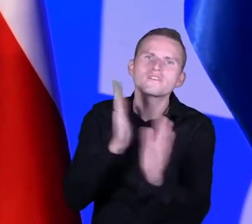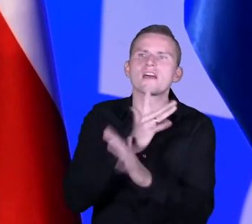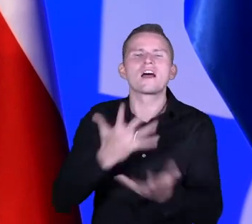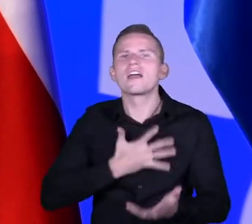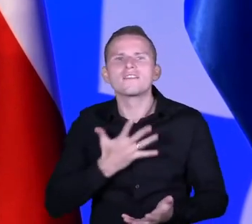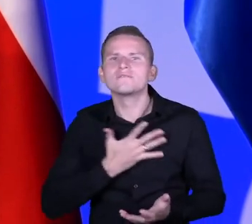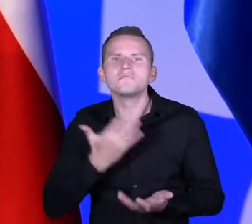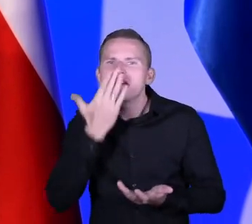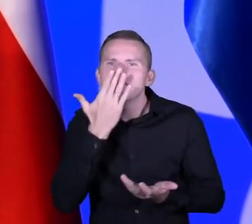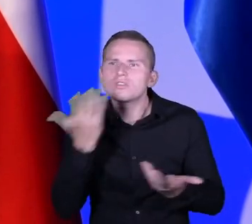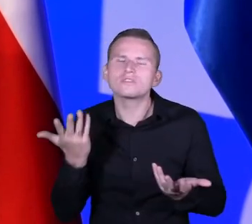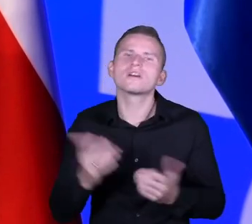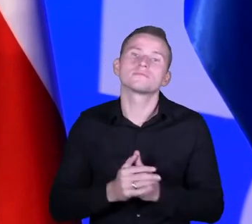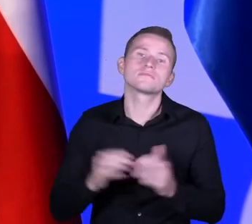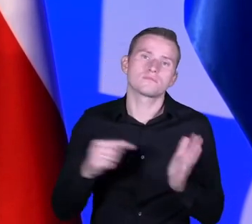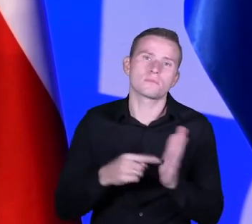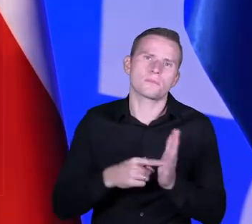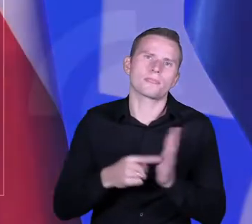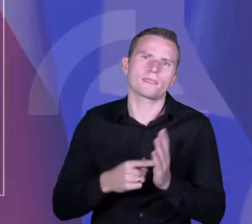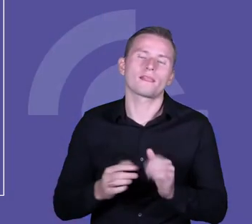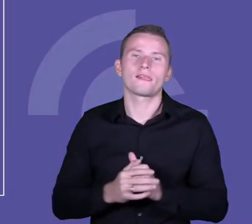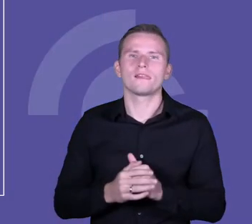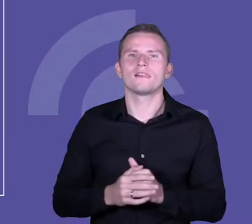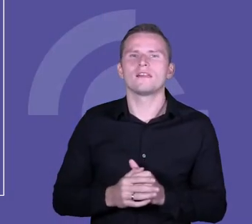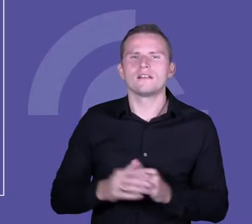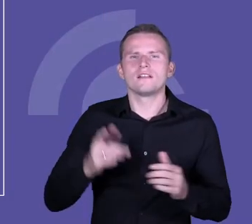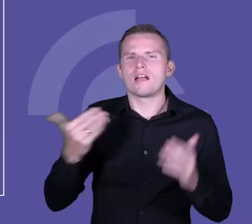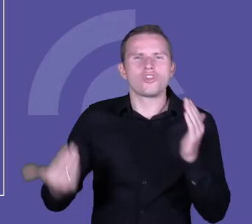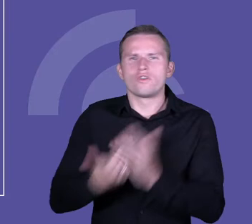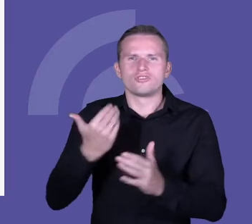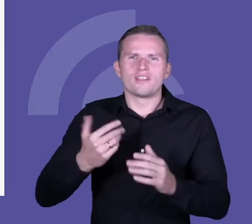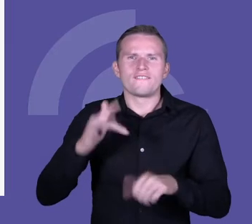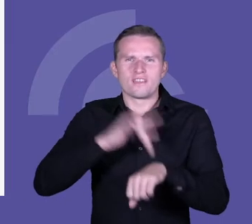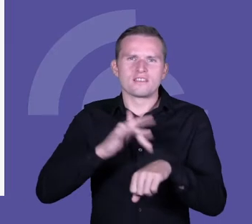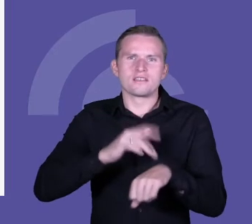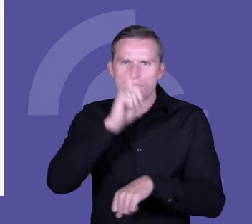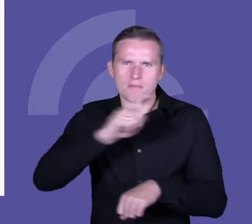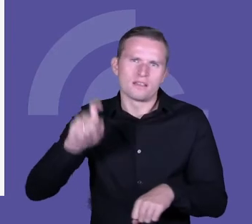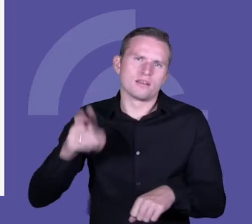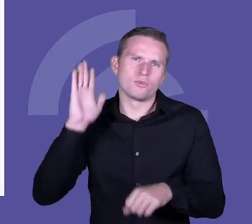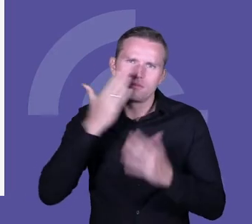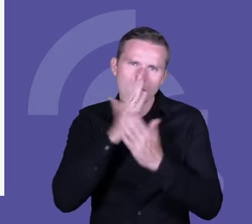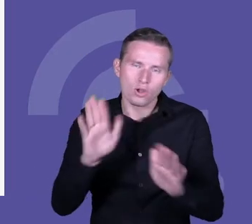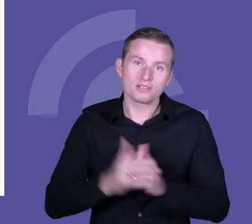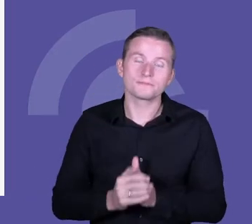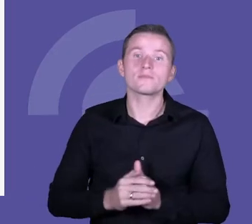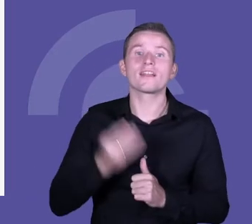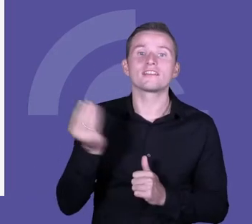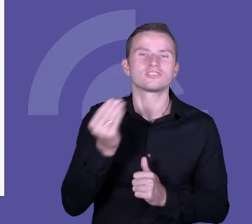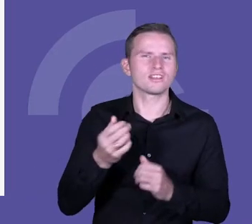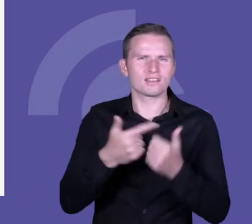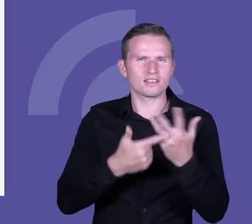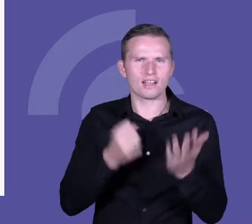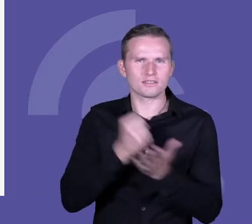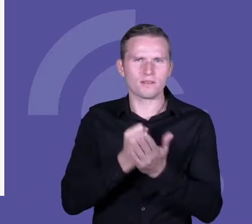pokazując jakieś tam najnowsze wyniki bada. No to jak jesteście Państwo gotowi, to jeszcze kilka ciekawych uwag. Przede